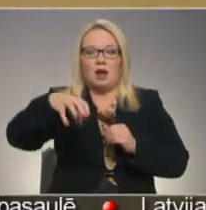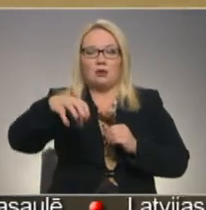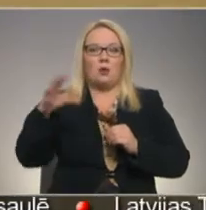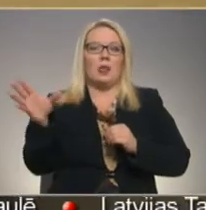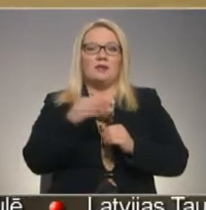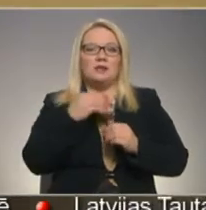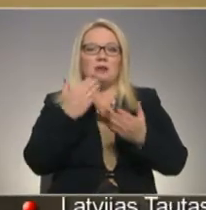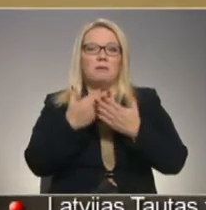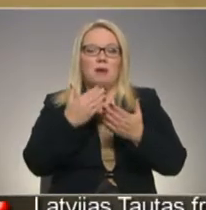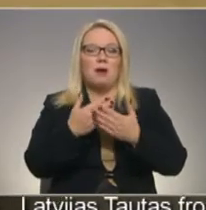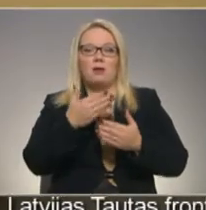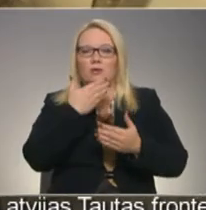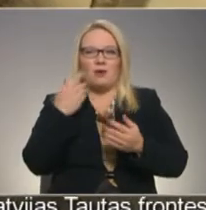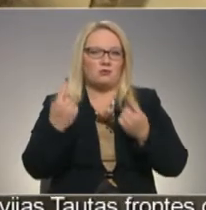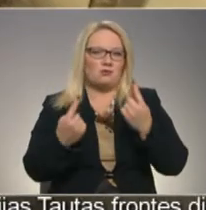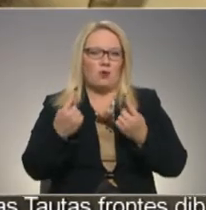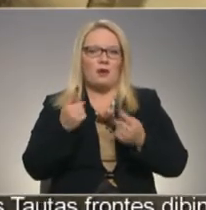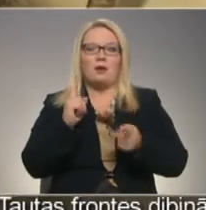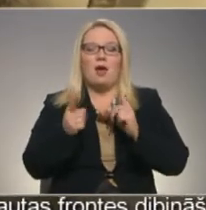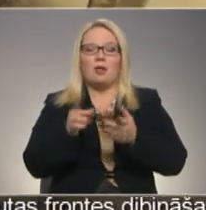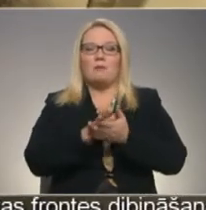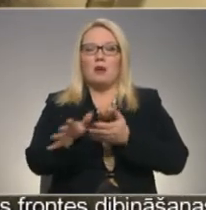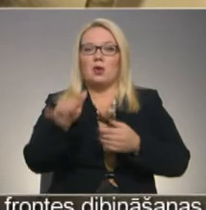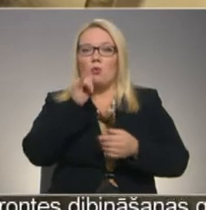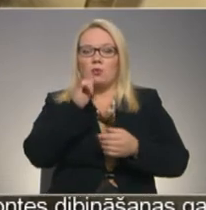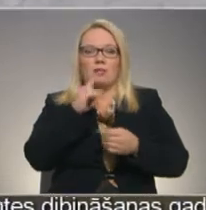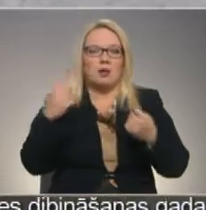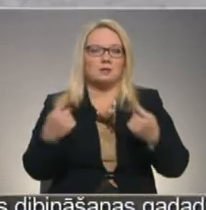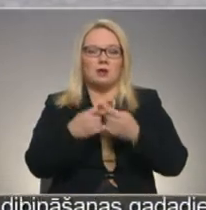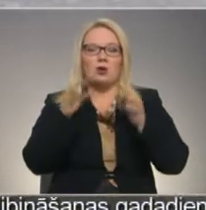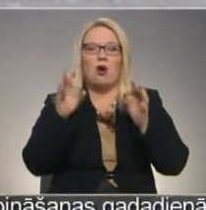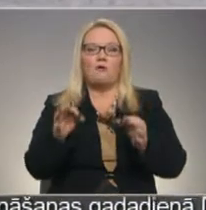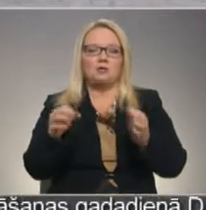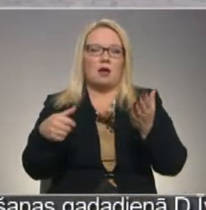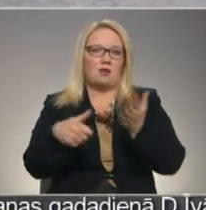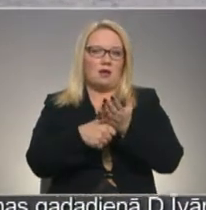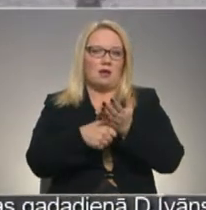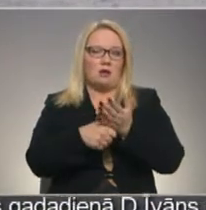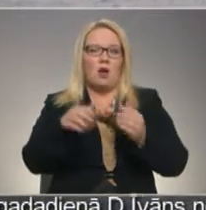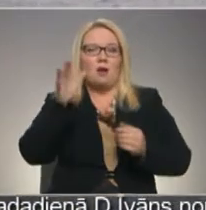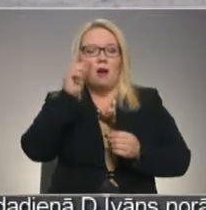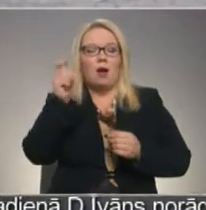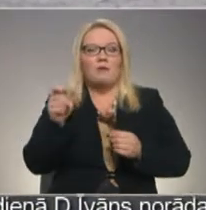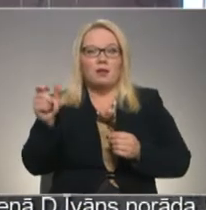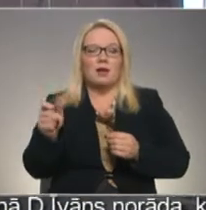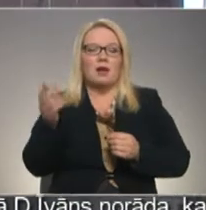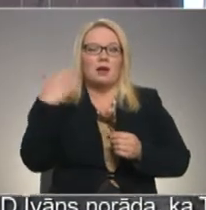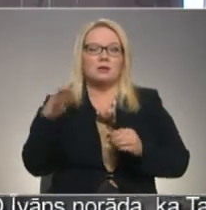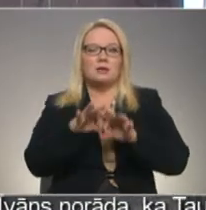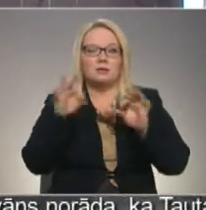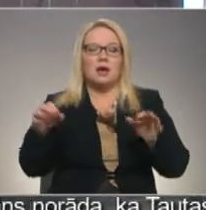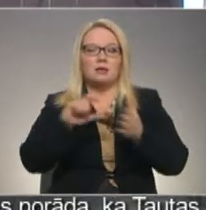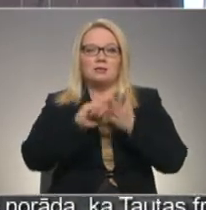Visi šie ir piemēri, kur nav šaubu. Reāli patērētāji sūdenes nesakrīt ar oficiāli deklarēto. Pārvāldnieki ventspilī aicināt uzsākt